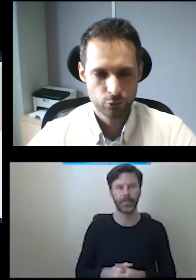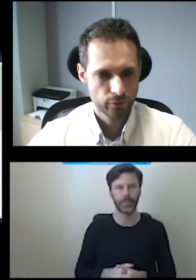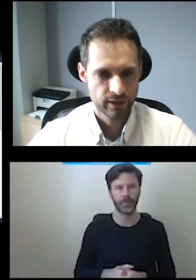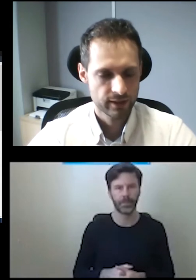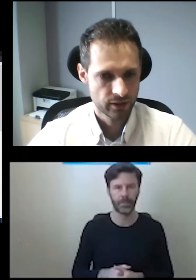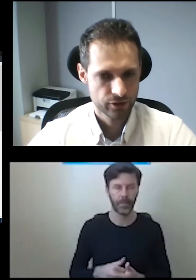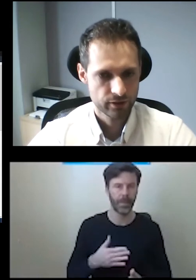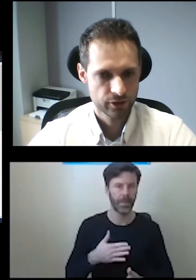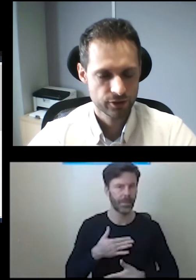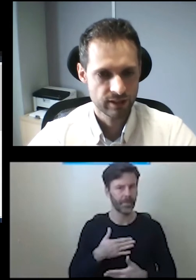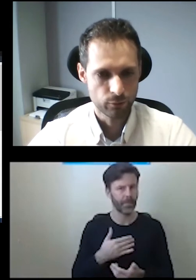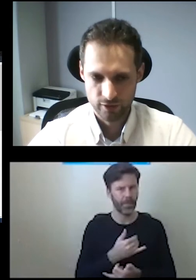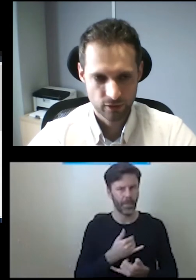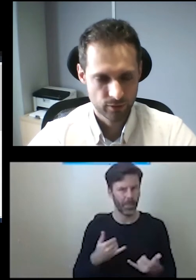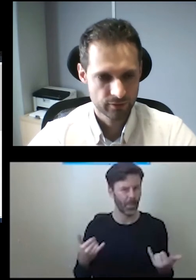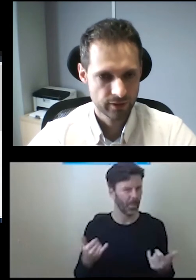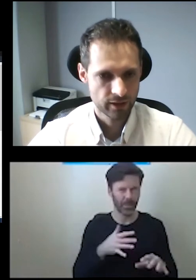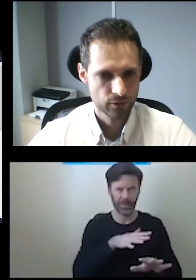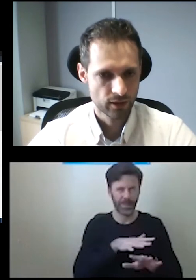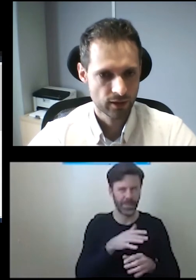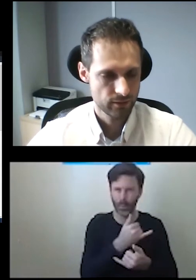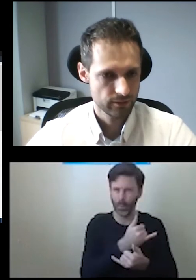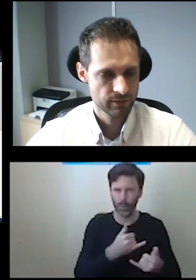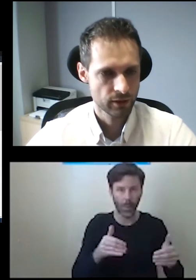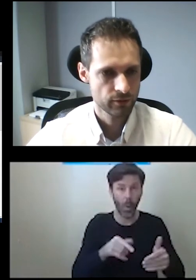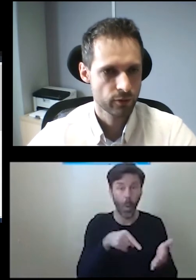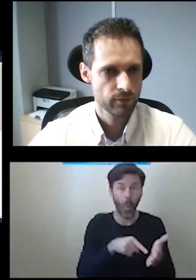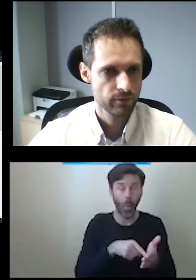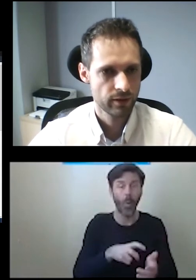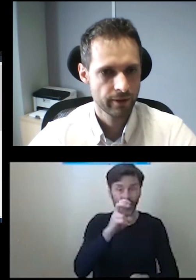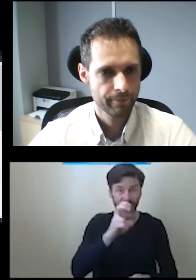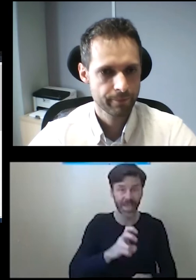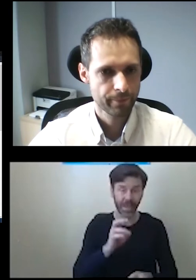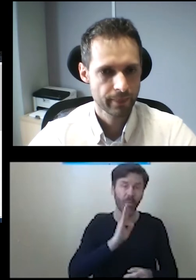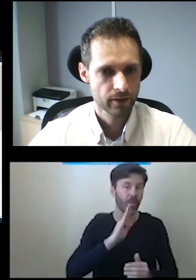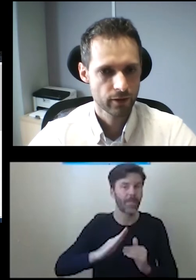mnóstwo iteracji naszych systemów. To jest akurat winda, która jest platformą.